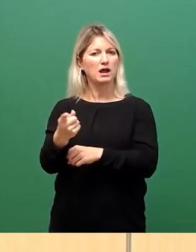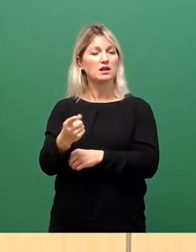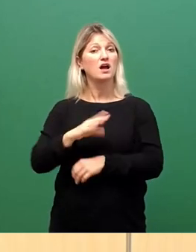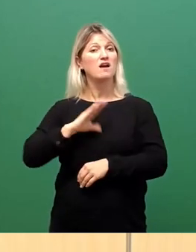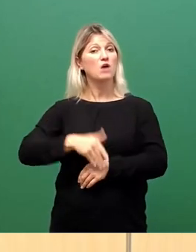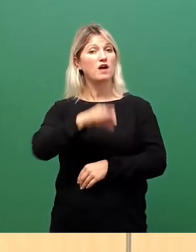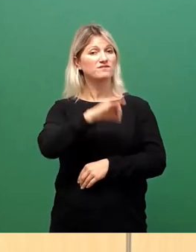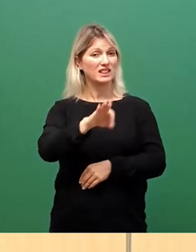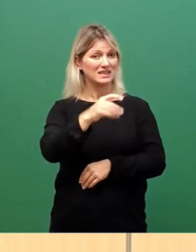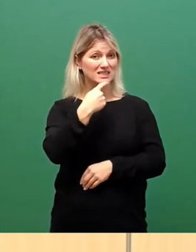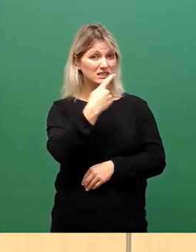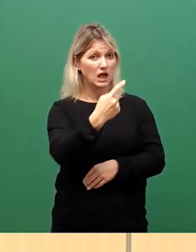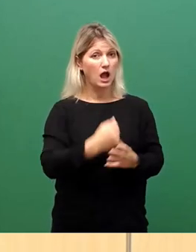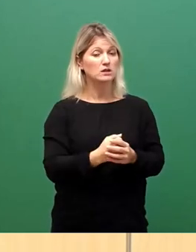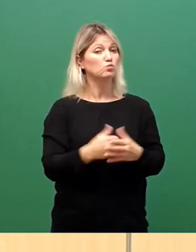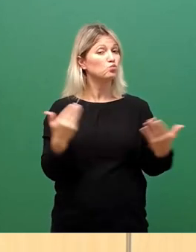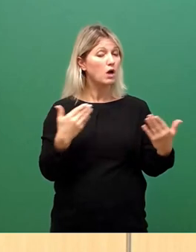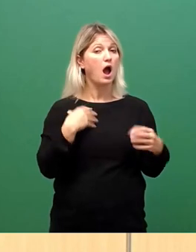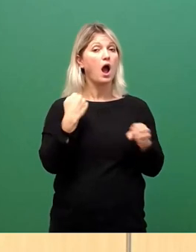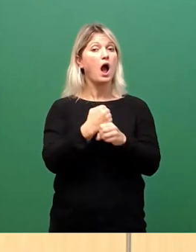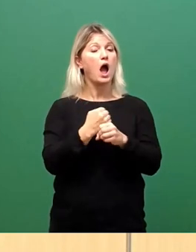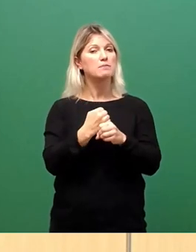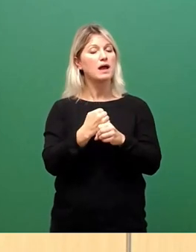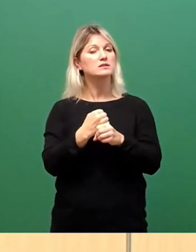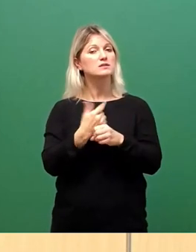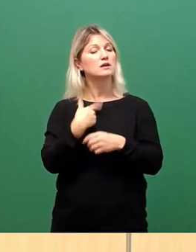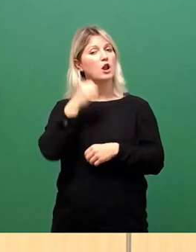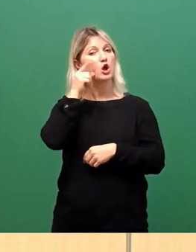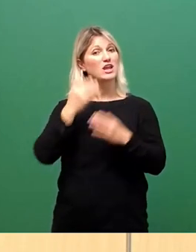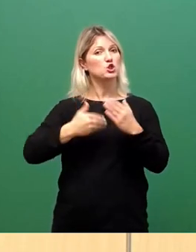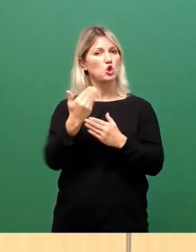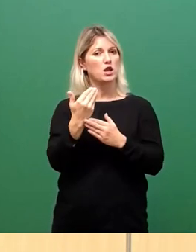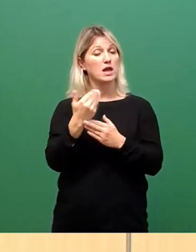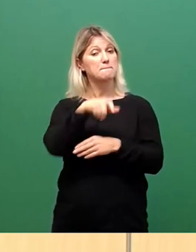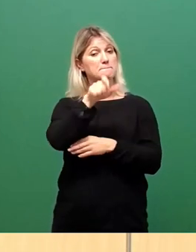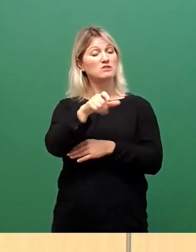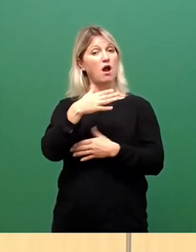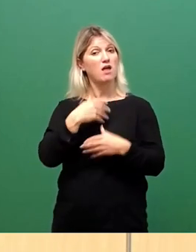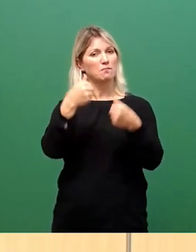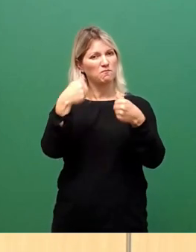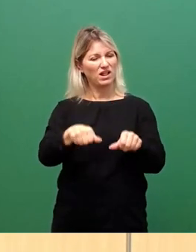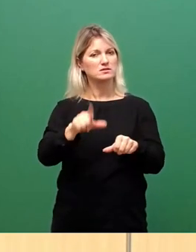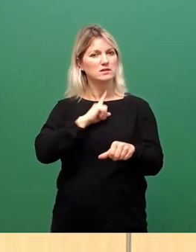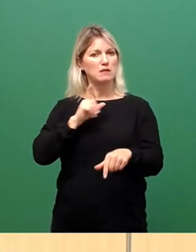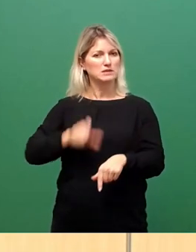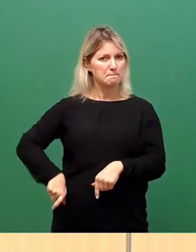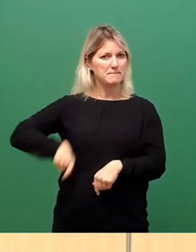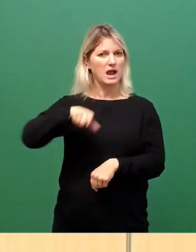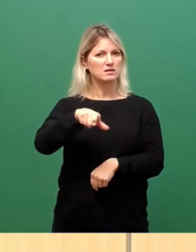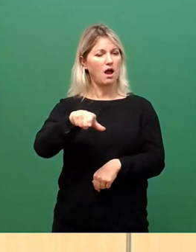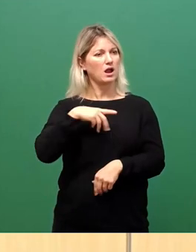wir wollen eine neue Arbeitslogik einführen, bei der die Menschen die Pflicht haben, einen Beitrag zu leisten und sich nützlich machen.